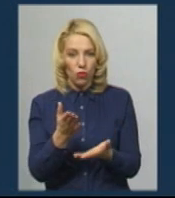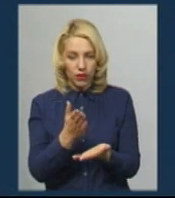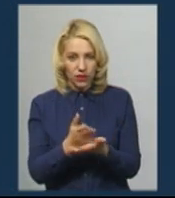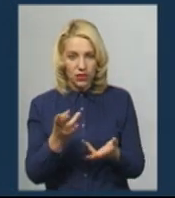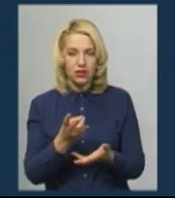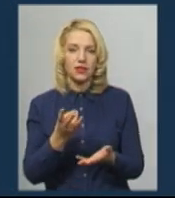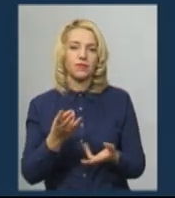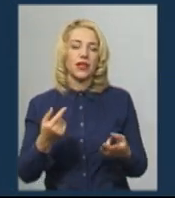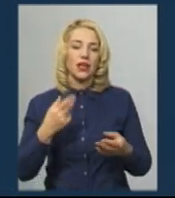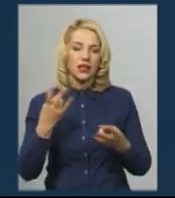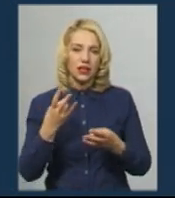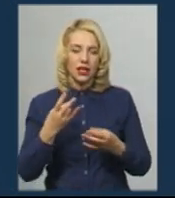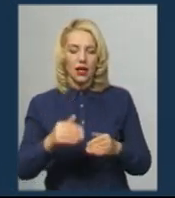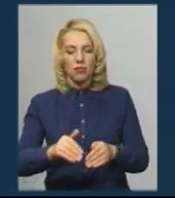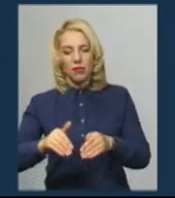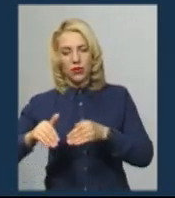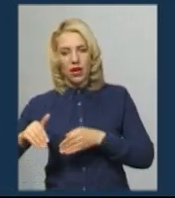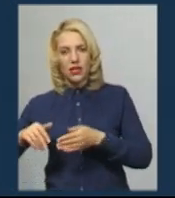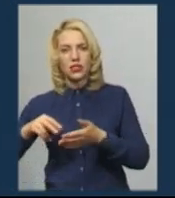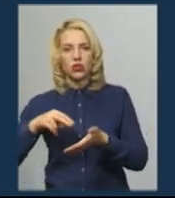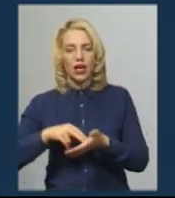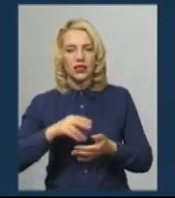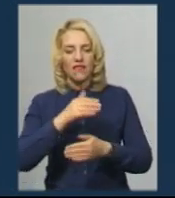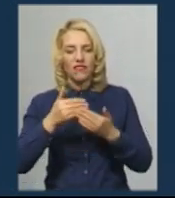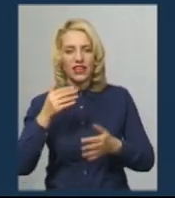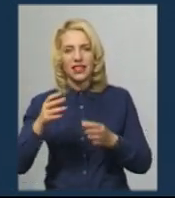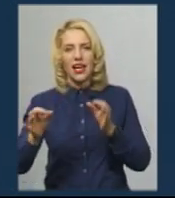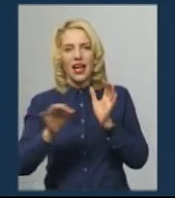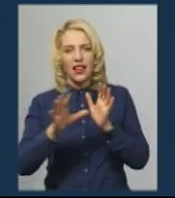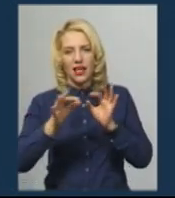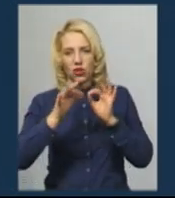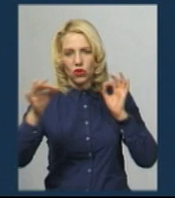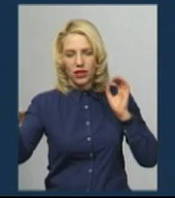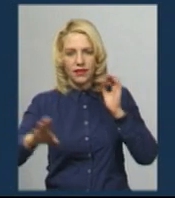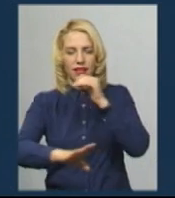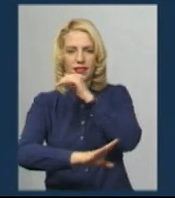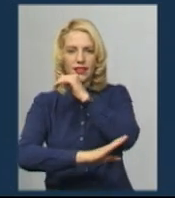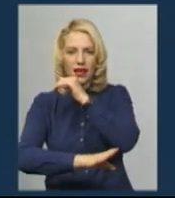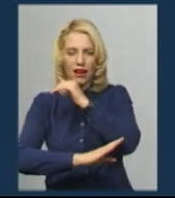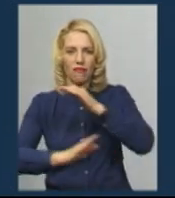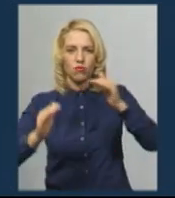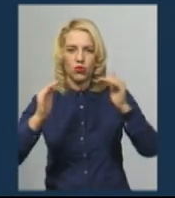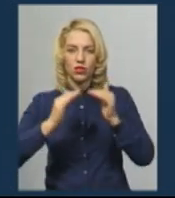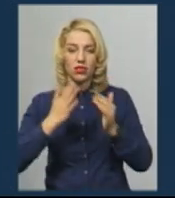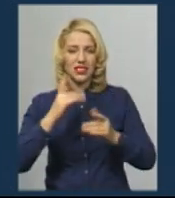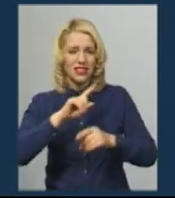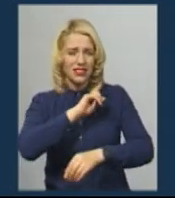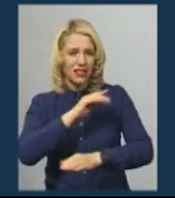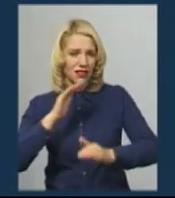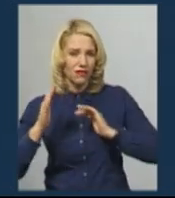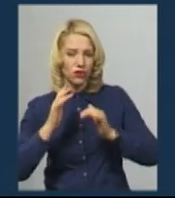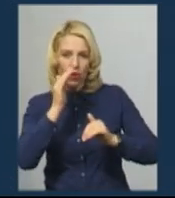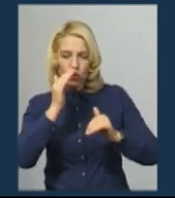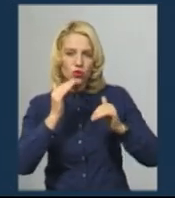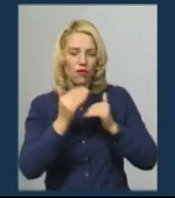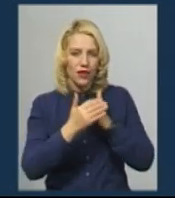наступних правил. Тримайтеся подалі від рекламних щитів, ліній електропередач, дерев, будівель. У разі сильного вітру за можливості сховайтеся в